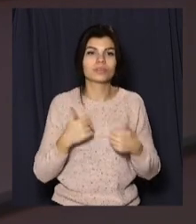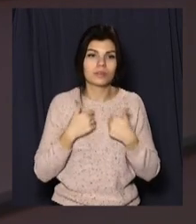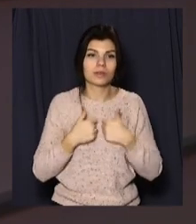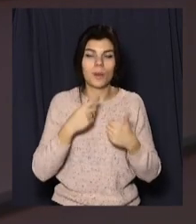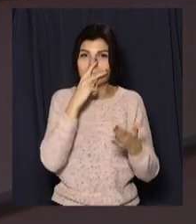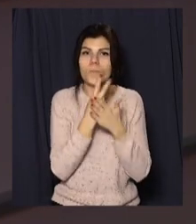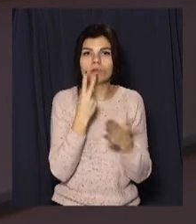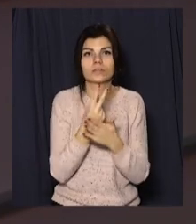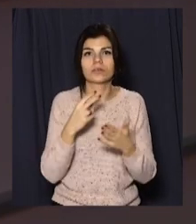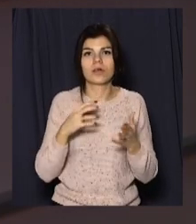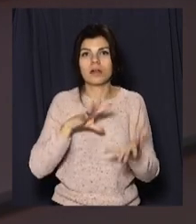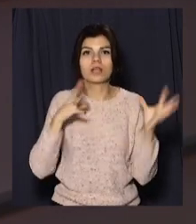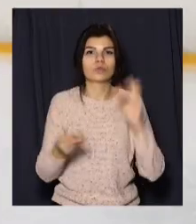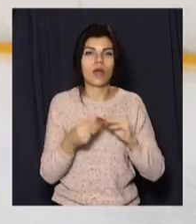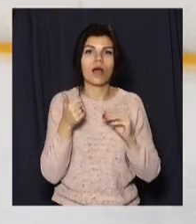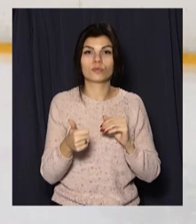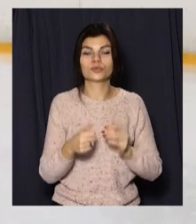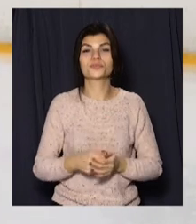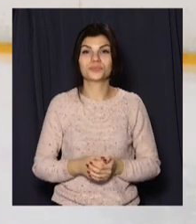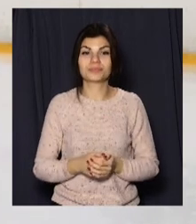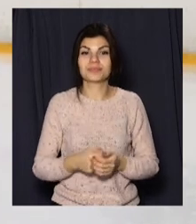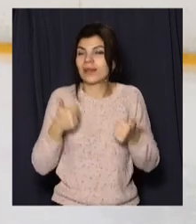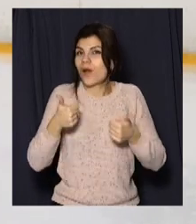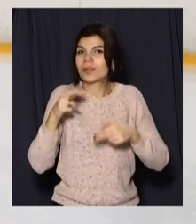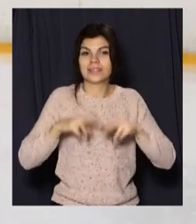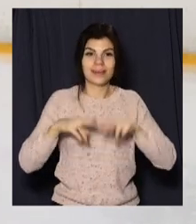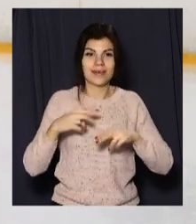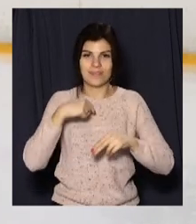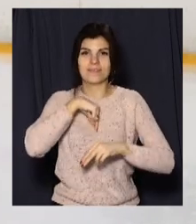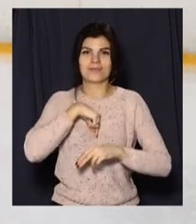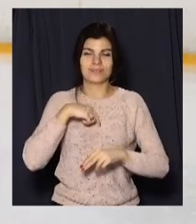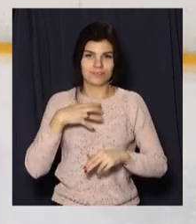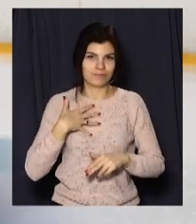показати максимальний результат. Хороше настроєння, боєбове.